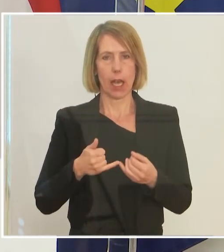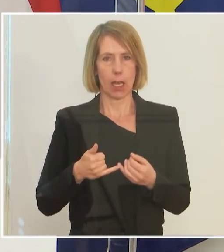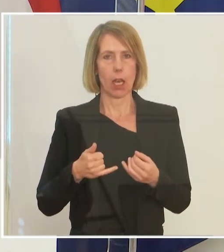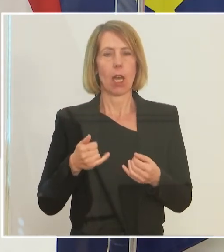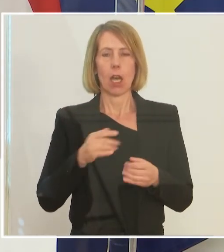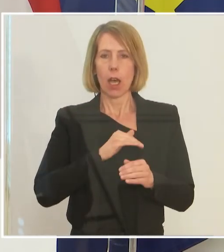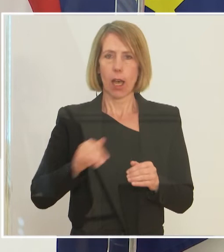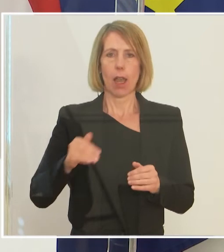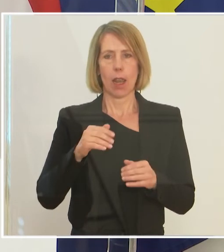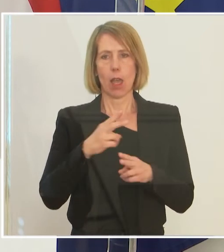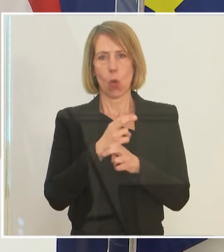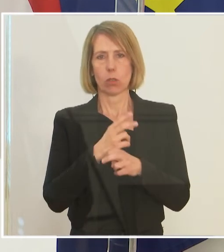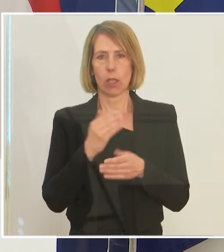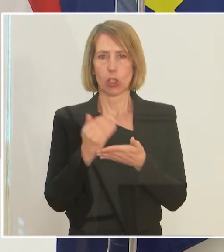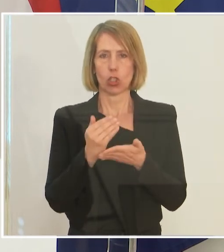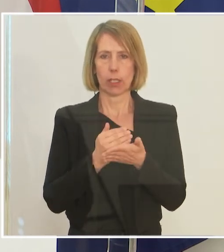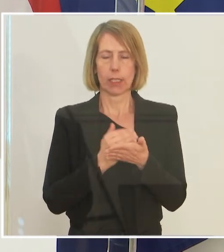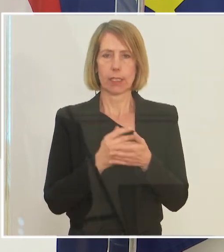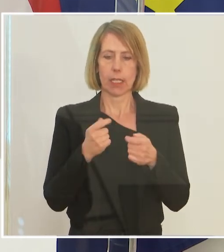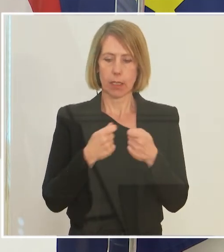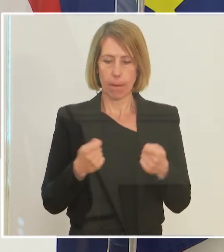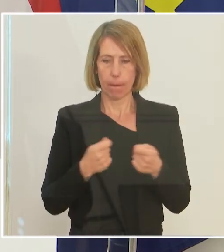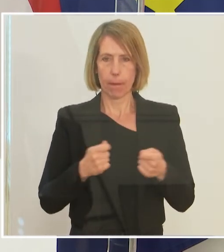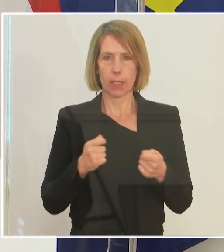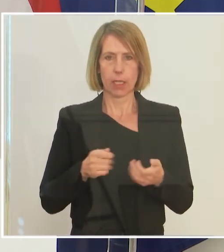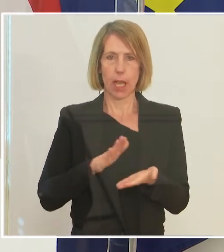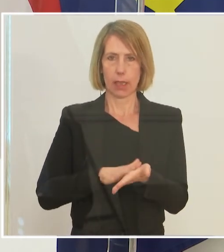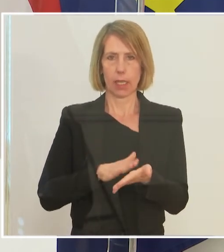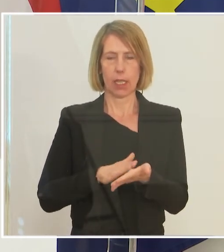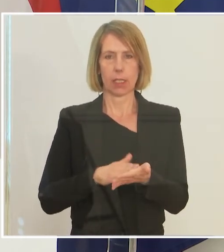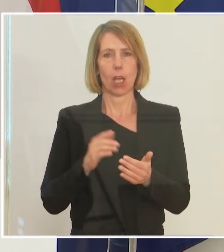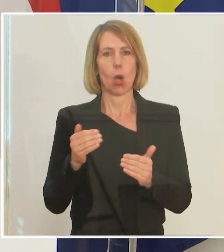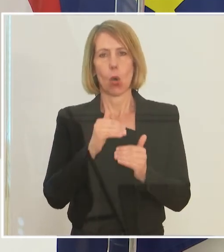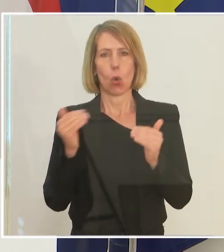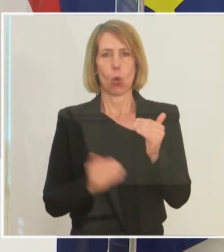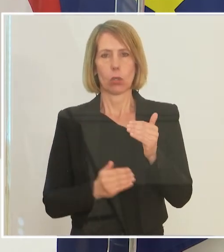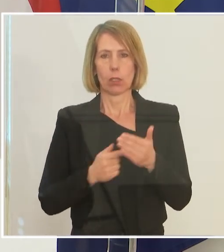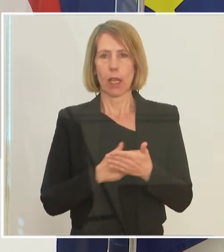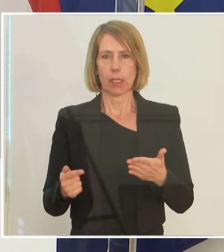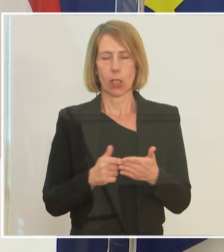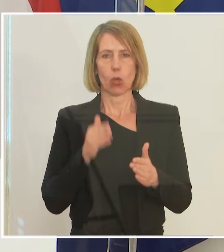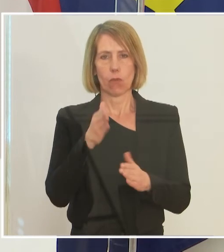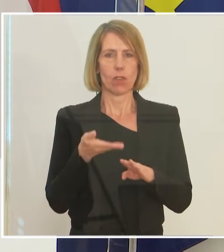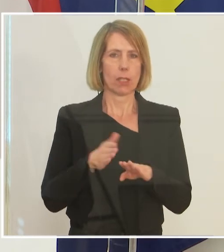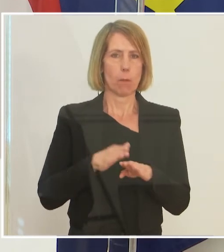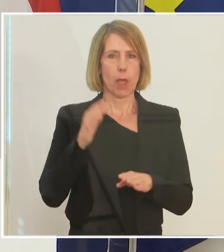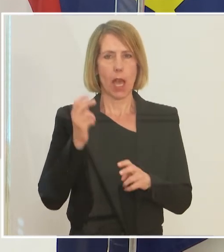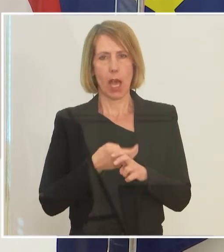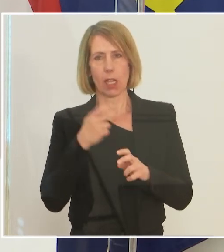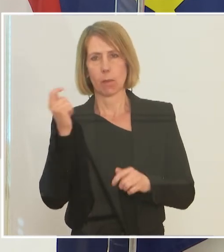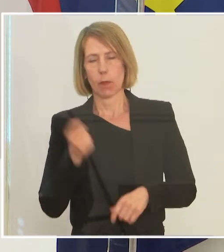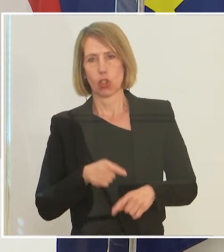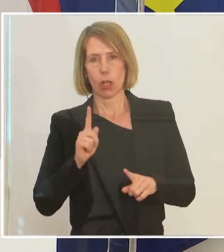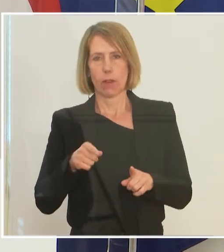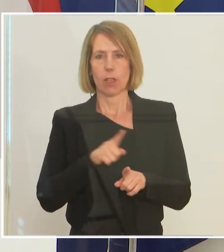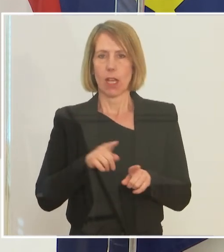Gesetzmäßigkeiten gelten. Unter Entlohnung zum Beispiel wird Hertha bestraft in diesem Lohn- und Sozialdumpinggesetz, als es bisher